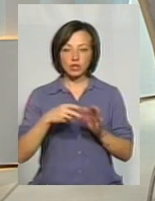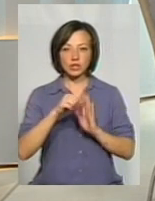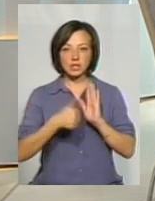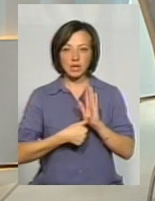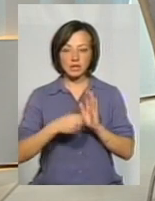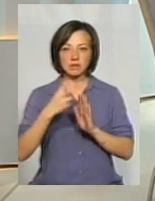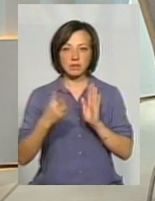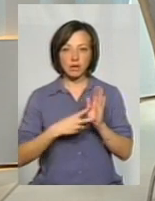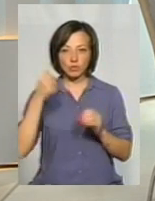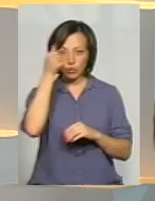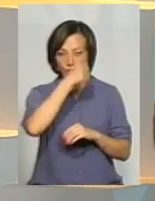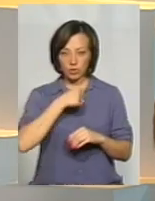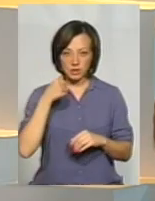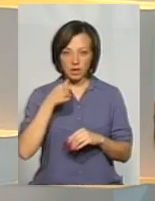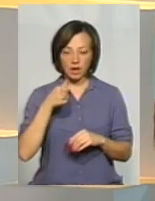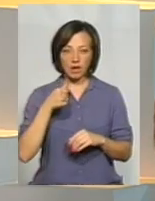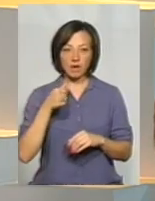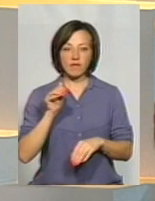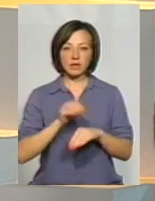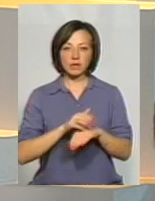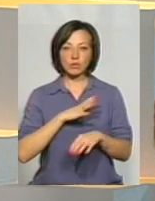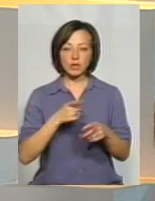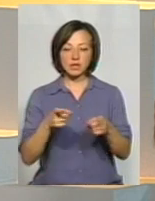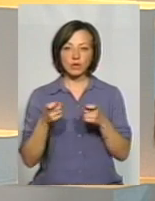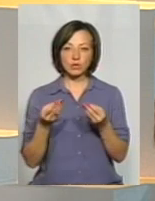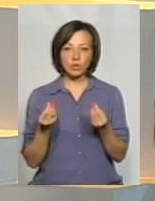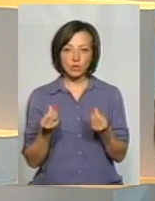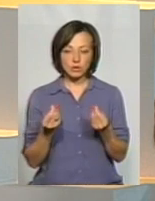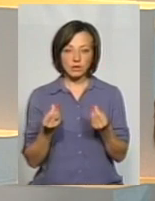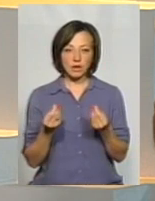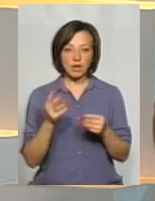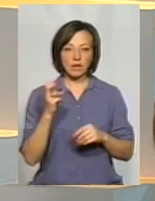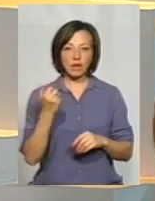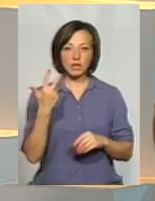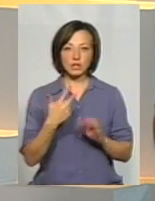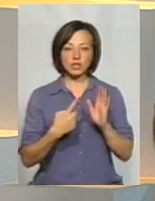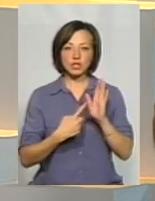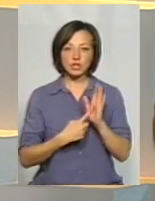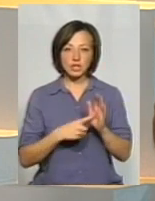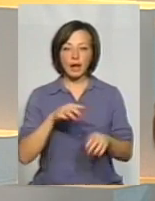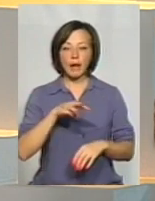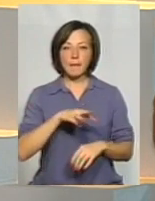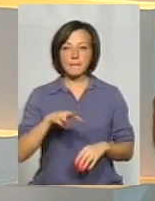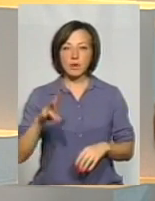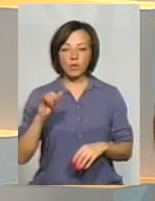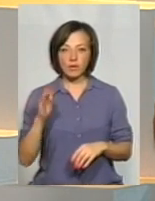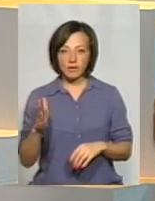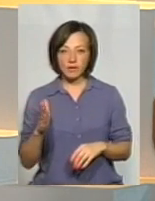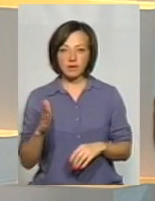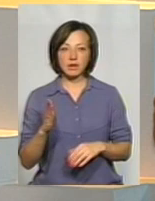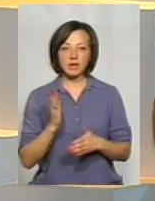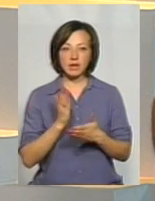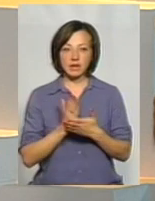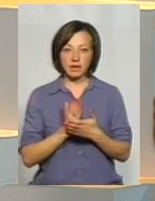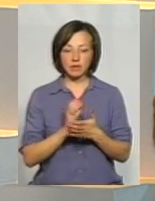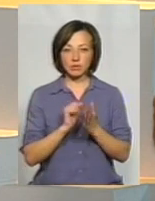і 2017 році. Фактично було залучено коштів на 36 мільйонів. У мене є перерік, я